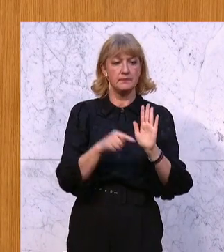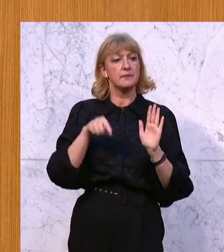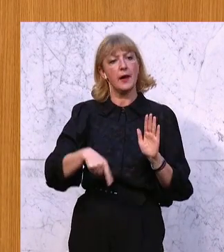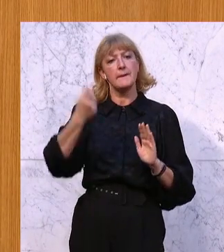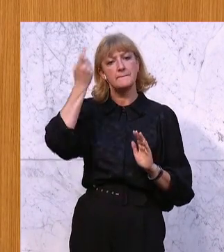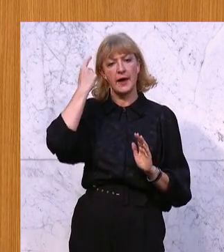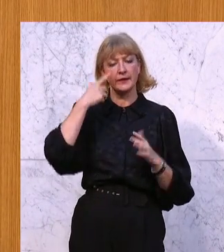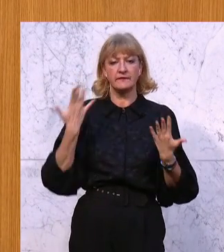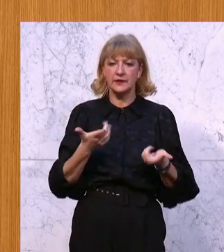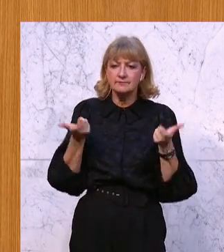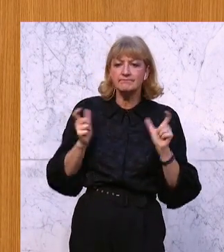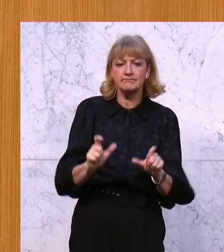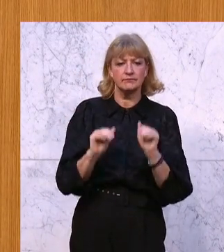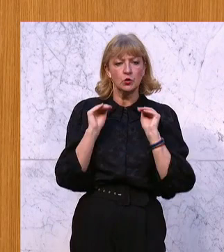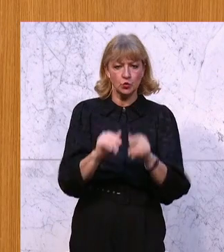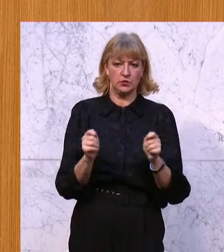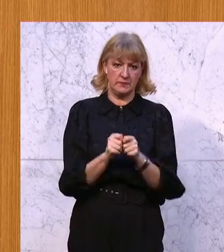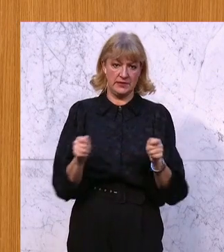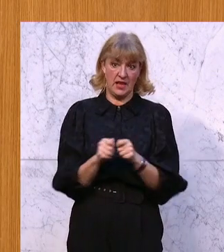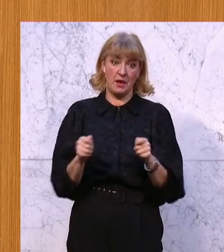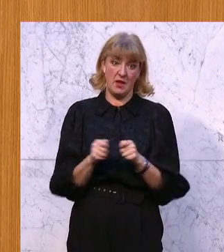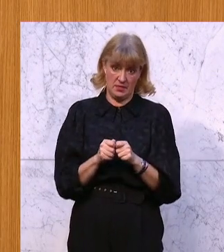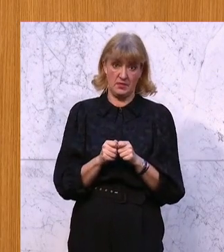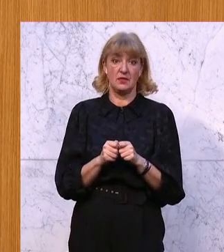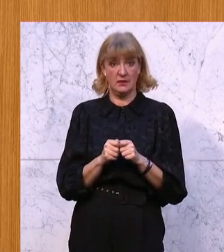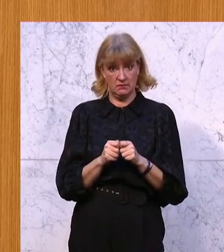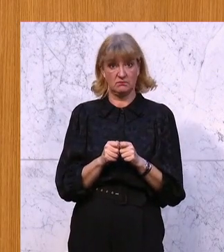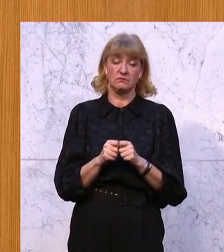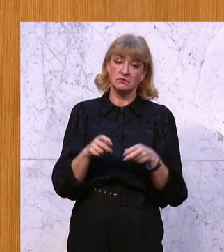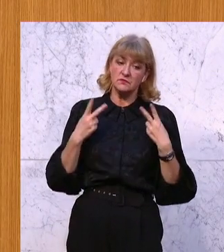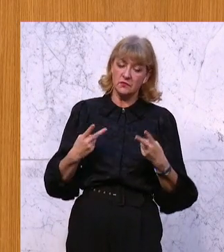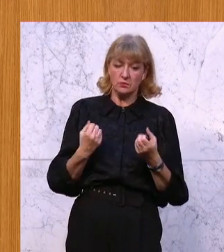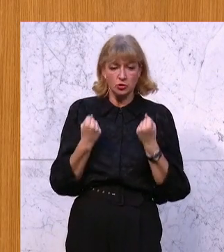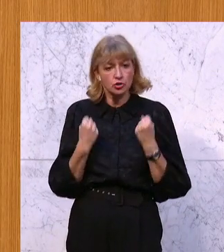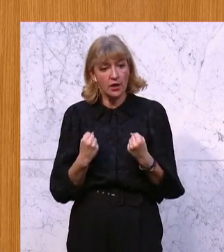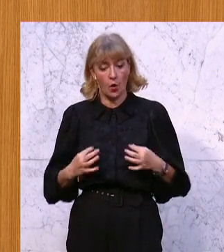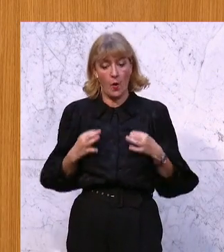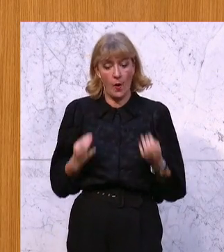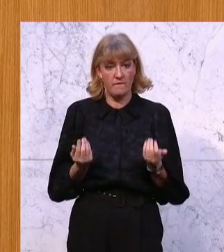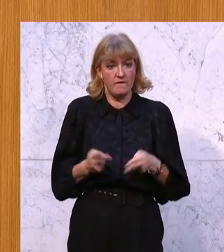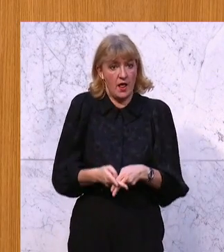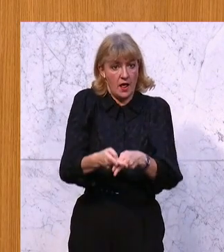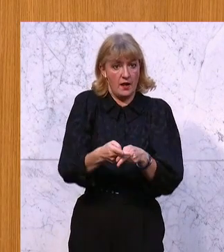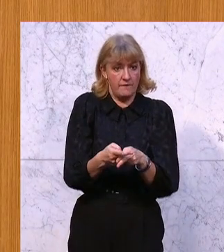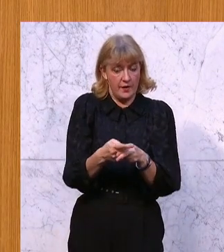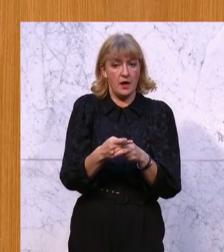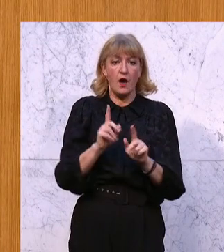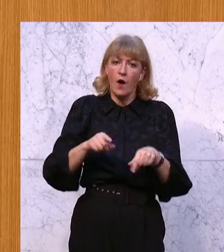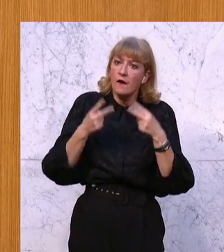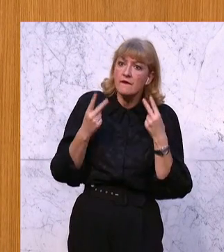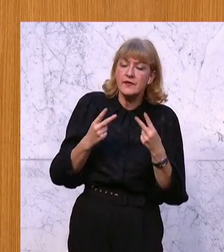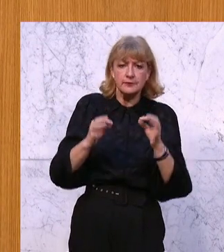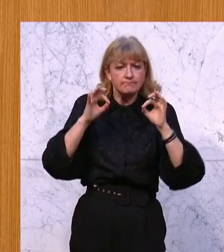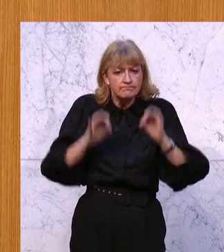um präventive Schutzmaßnahmen, es geht um die gestärkte Opferhilfe, es geht um eine effektive